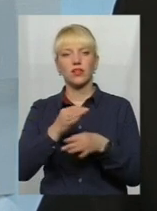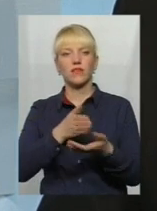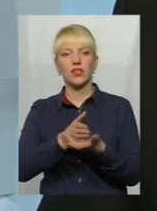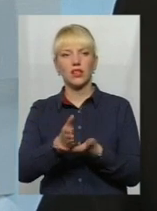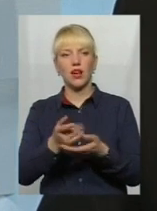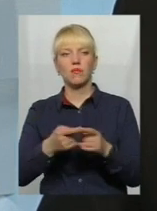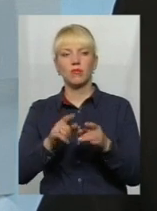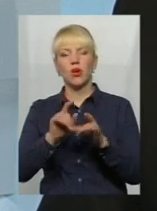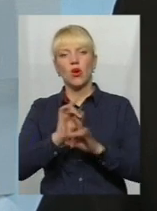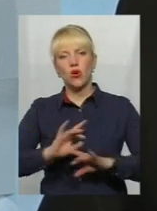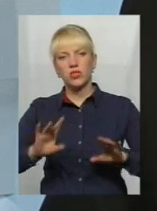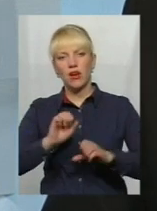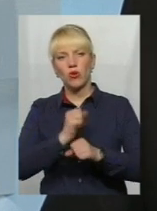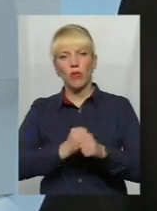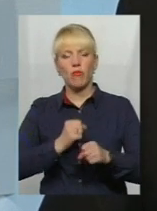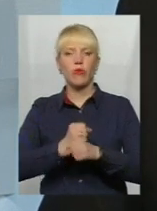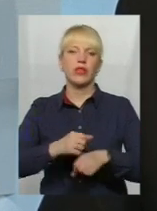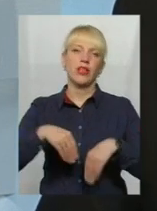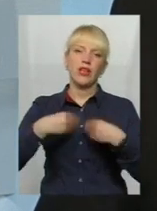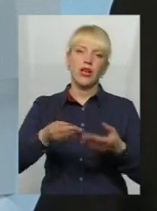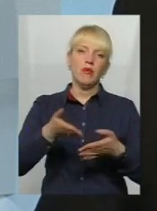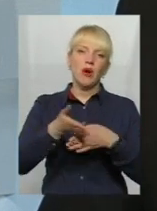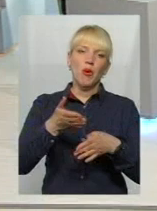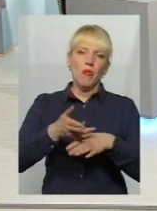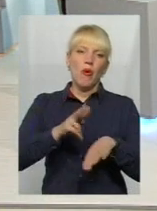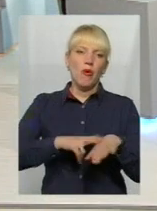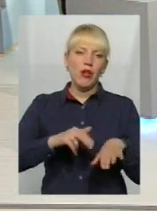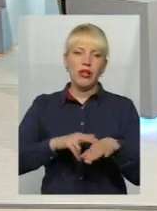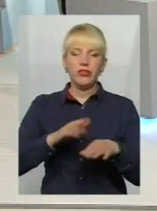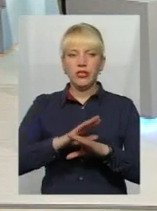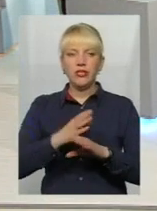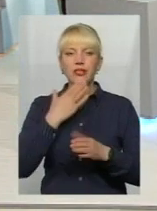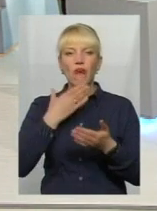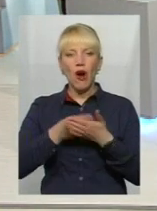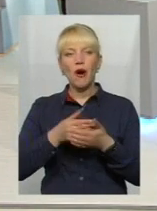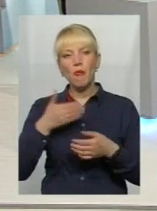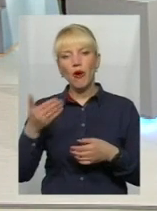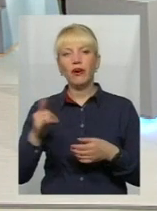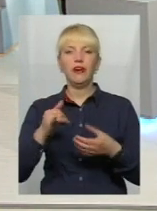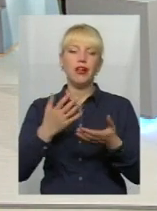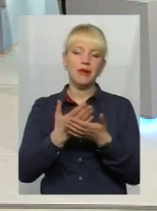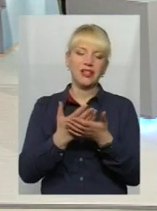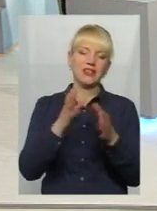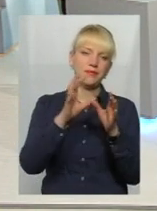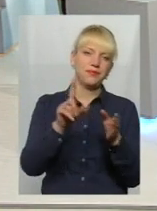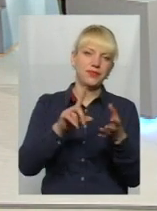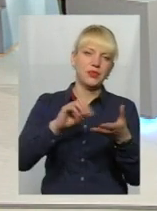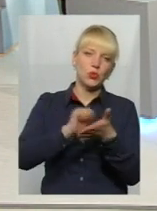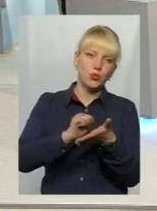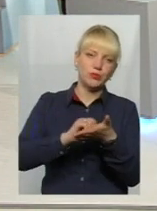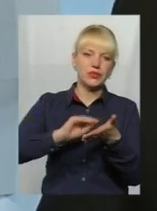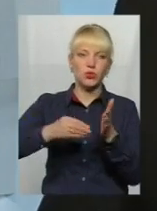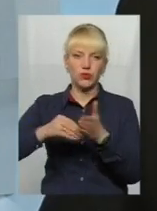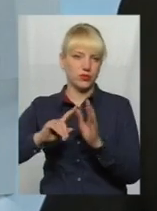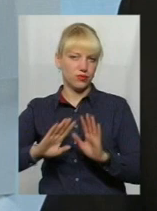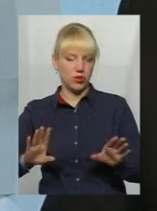проводимо відповідно роз'яснену роботу, надаємо допомогу правоохоронним органам, свого боку, відповідні там заключення і так далі. На